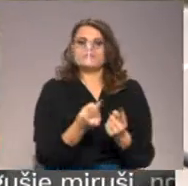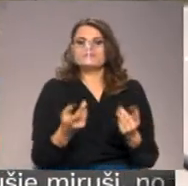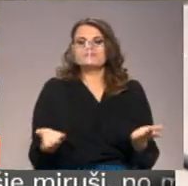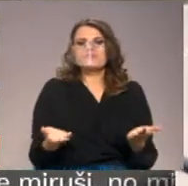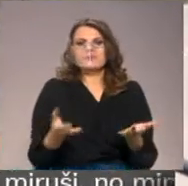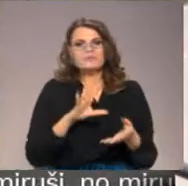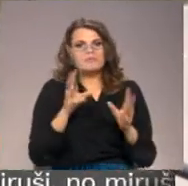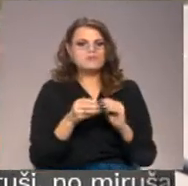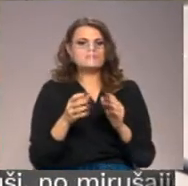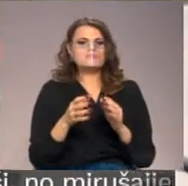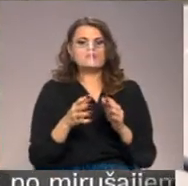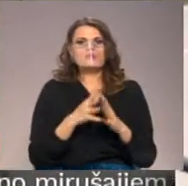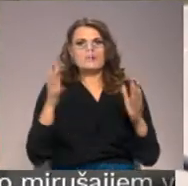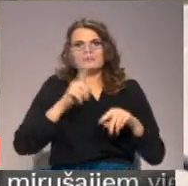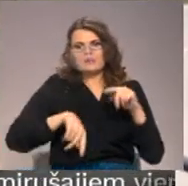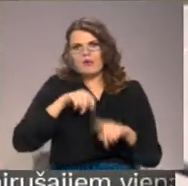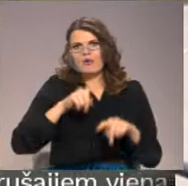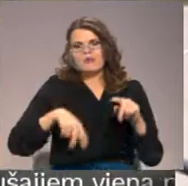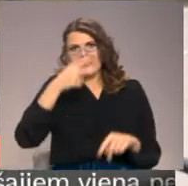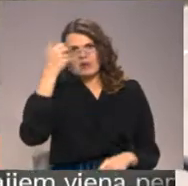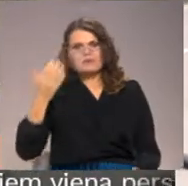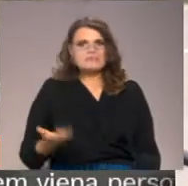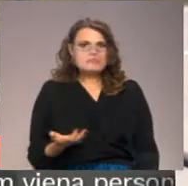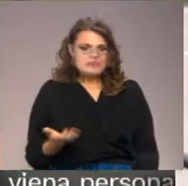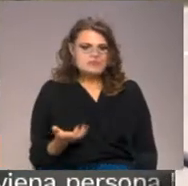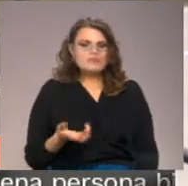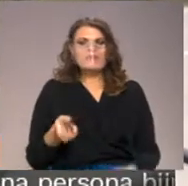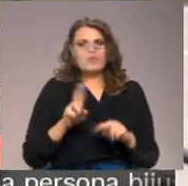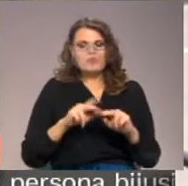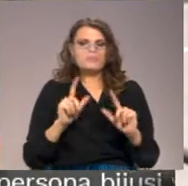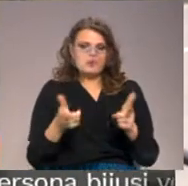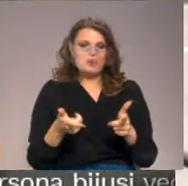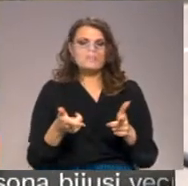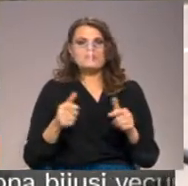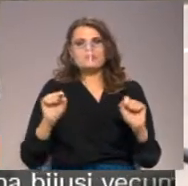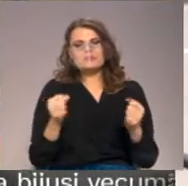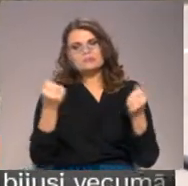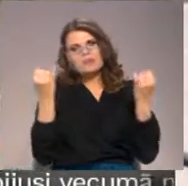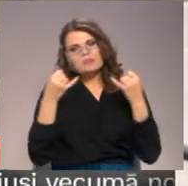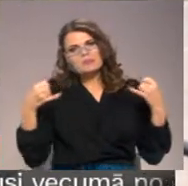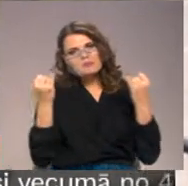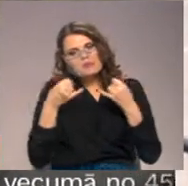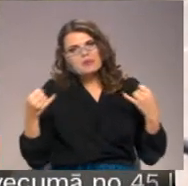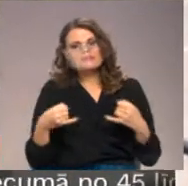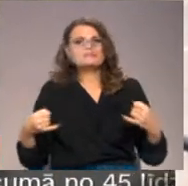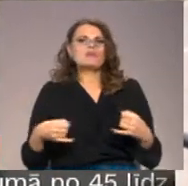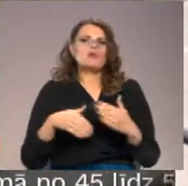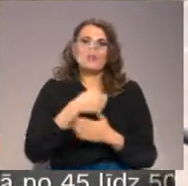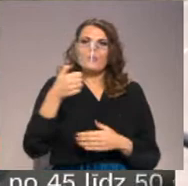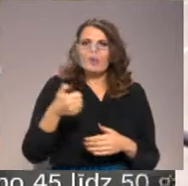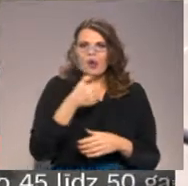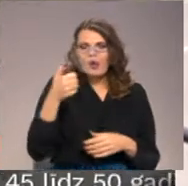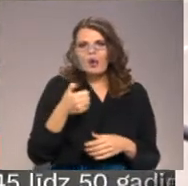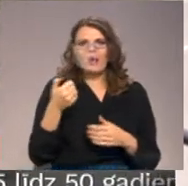Vispār daudz radi Lietuvā dzīvo un, labprāt, Ziemassvētkis un jaunais